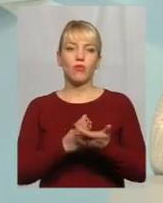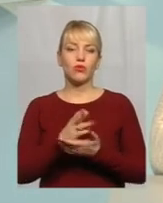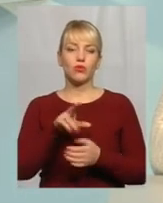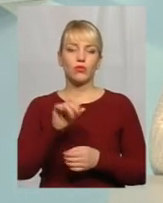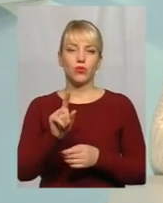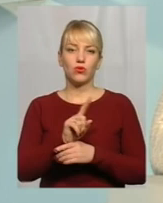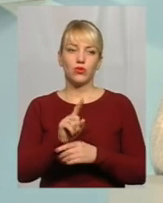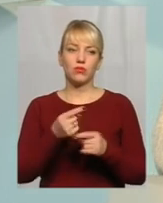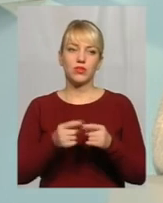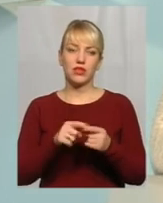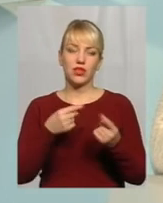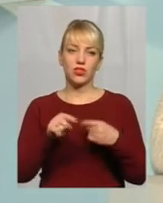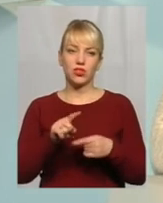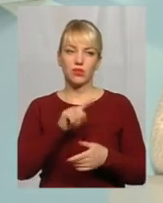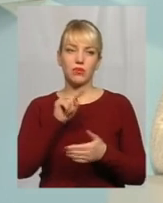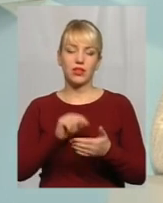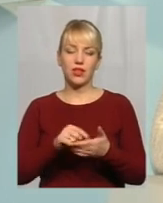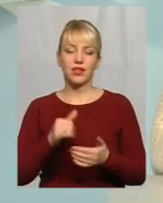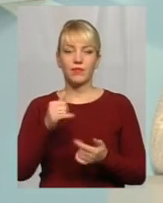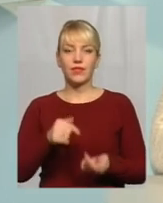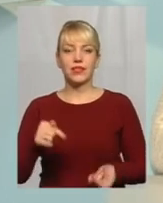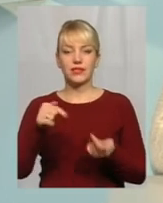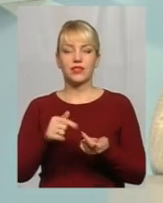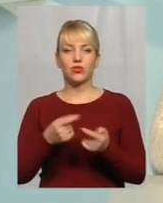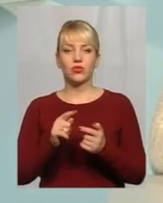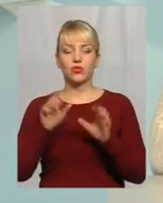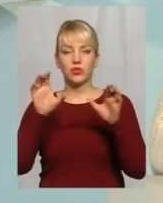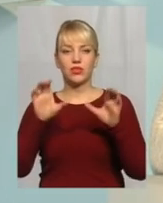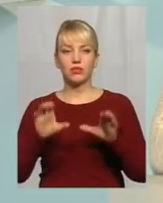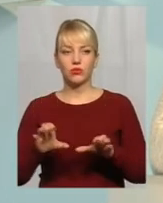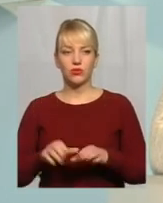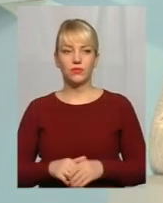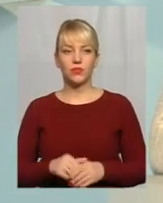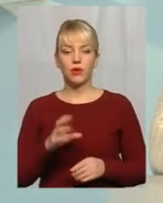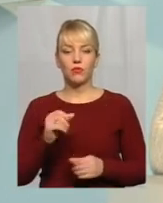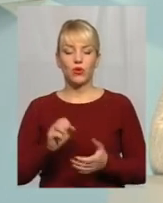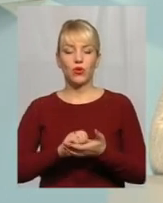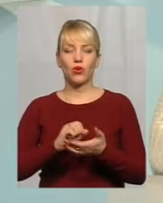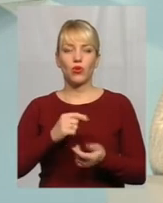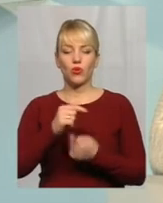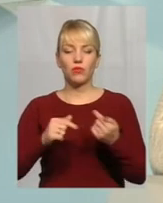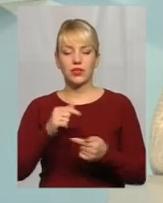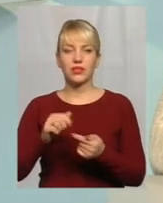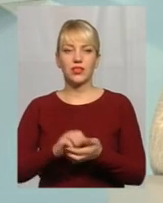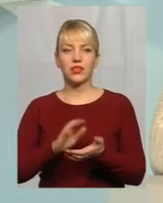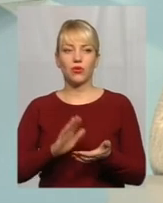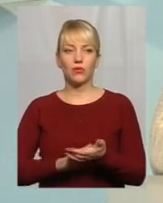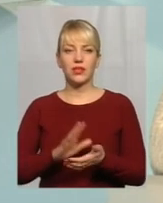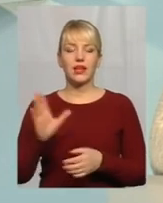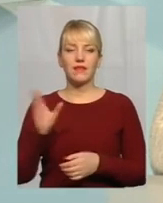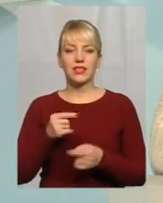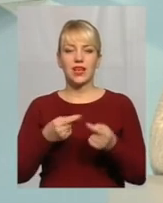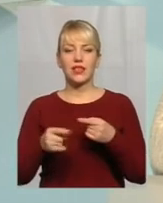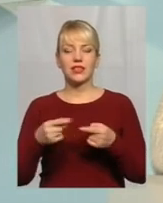вже інше питання І, згідно цього закону про комерційний облік, вся різниця,